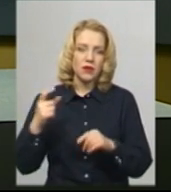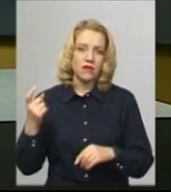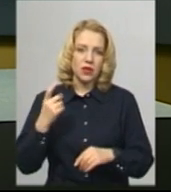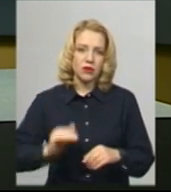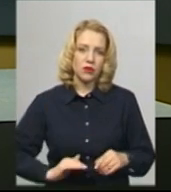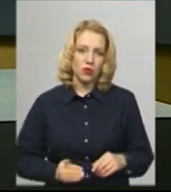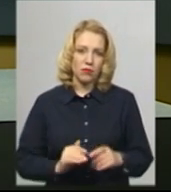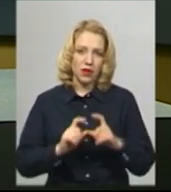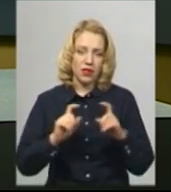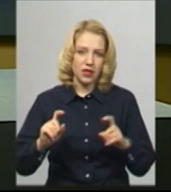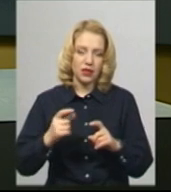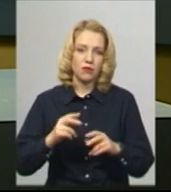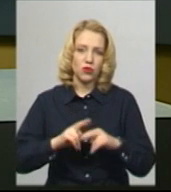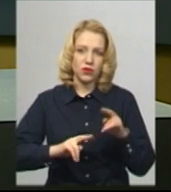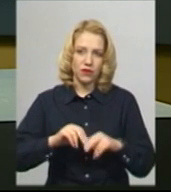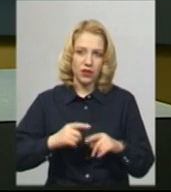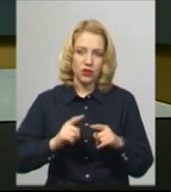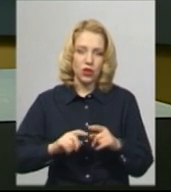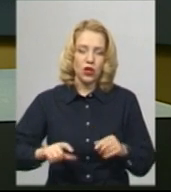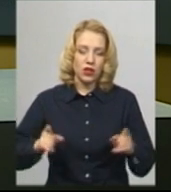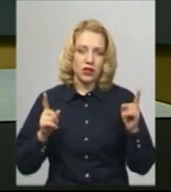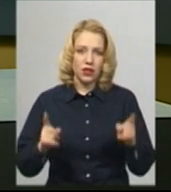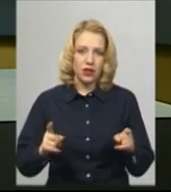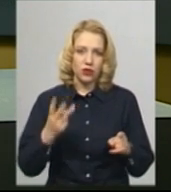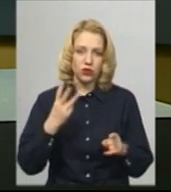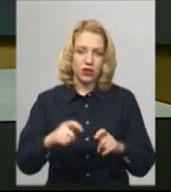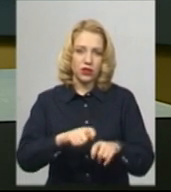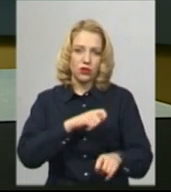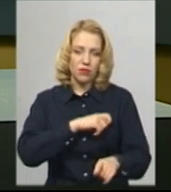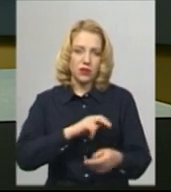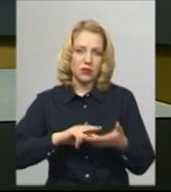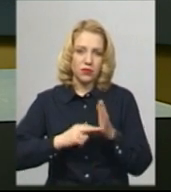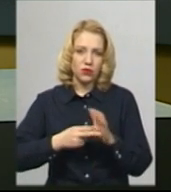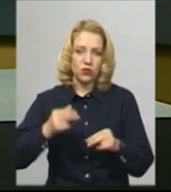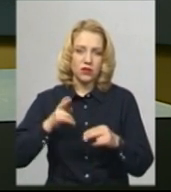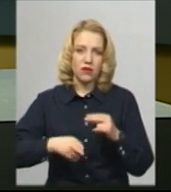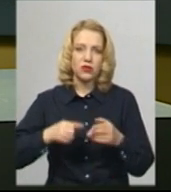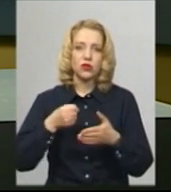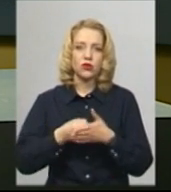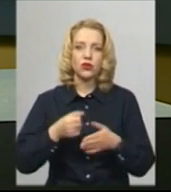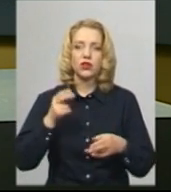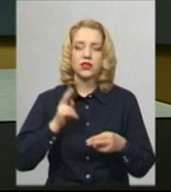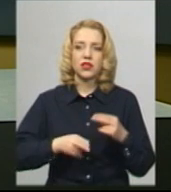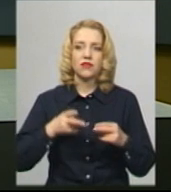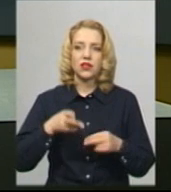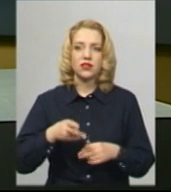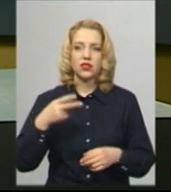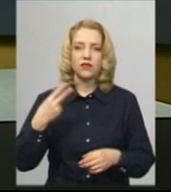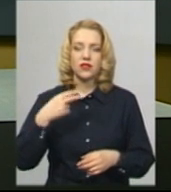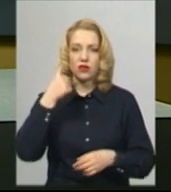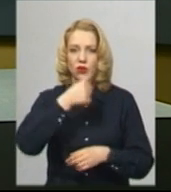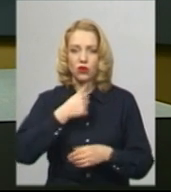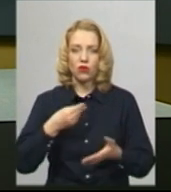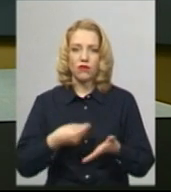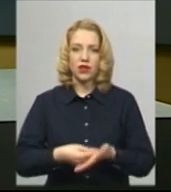-підрядника Михайла Демчишина, Ділянку протяжністю у 3 кілометри планують повністю завершити до кінця 2020 року. Її